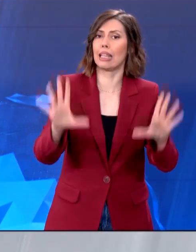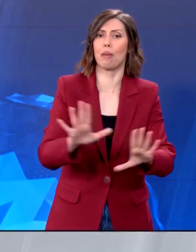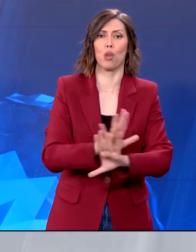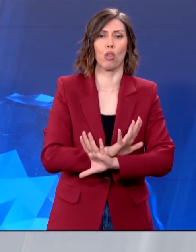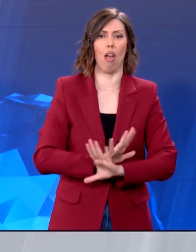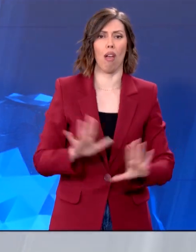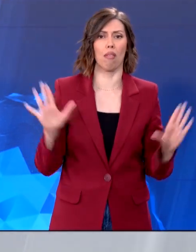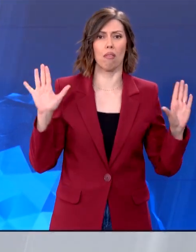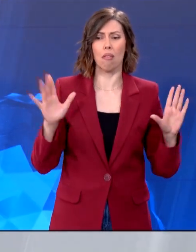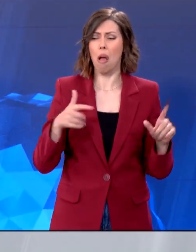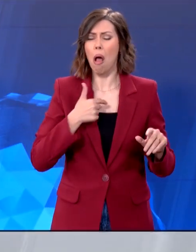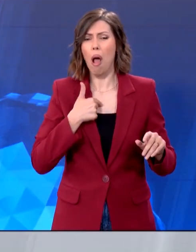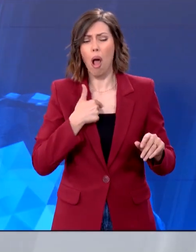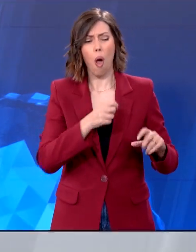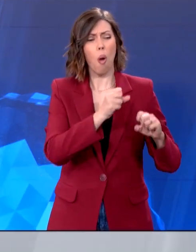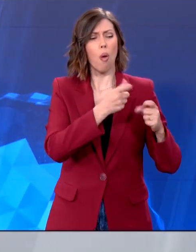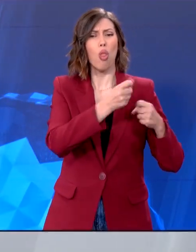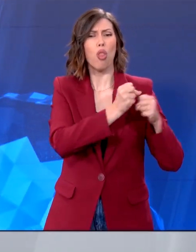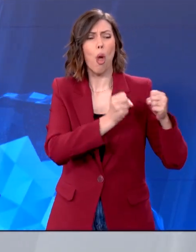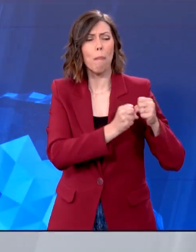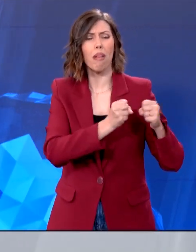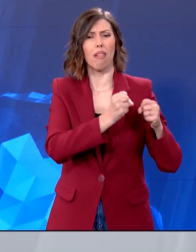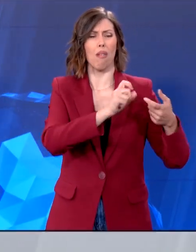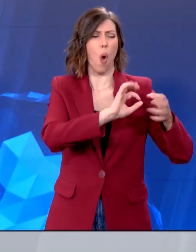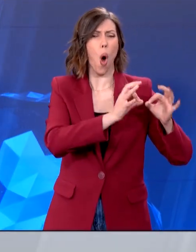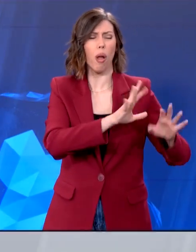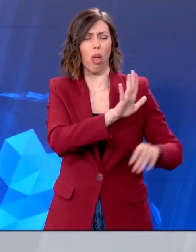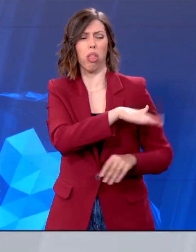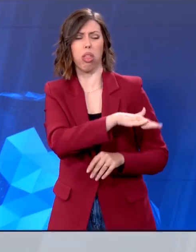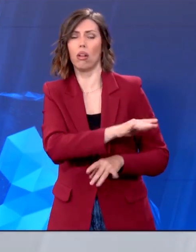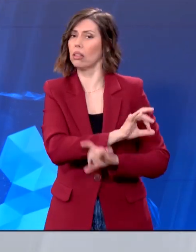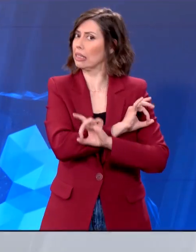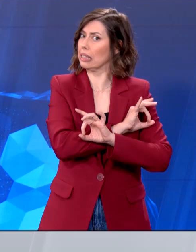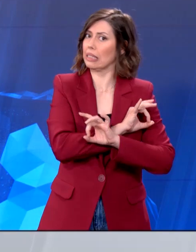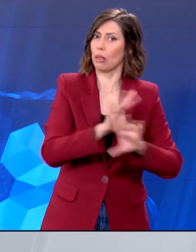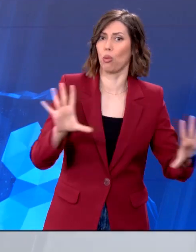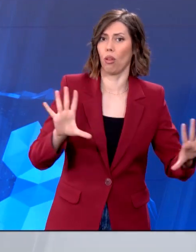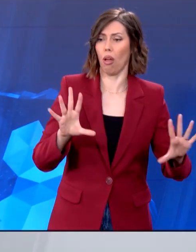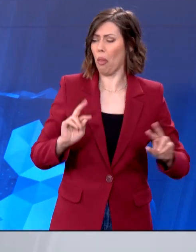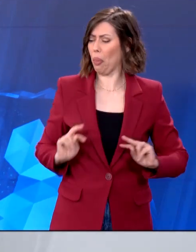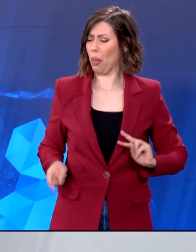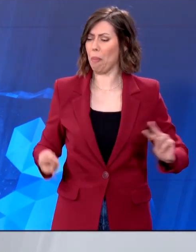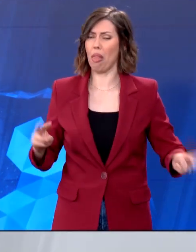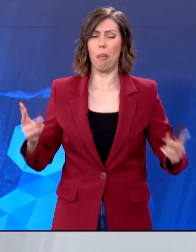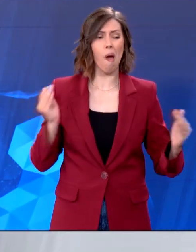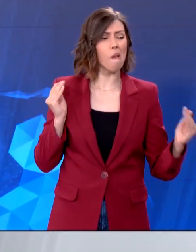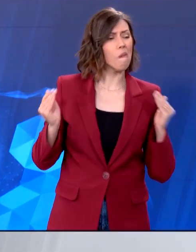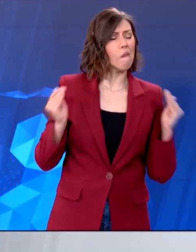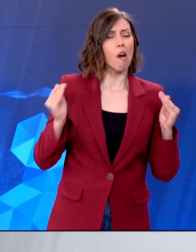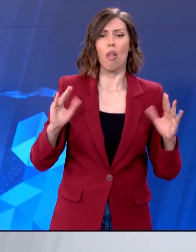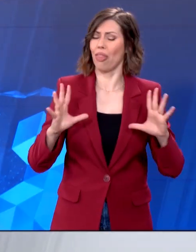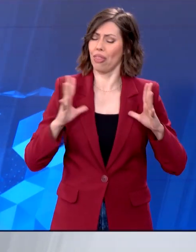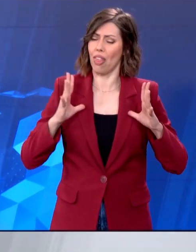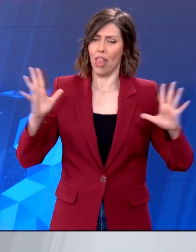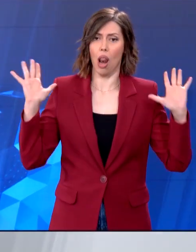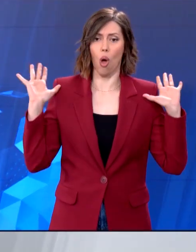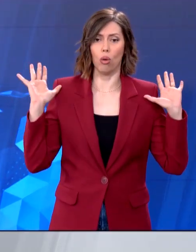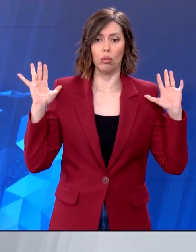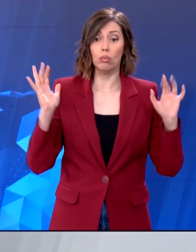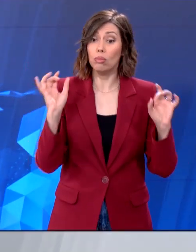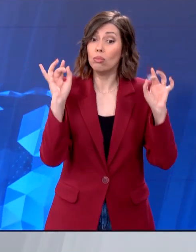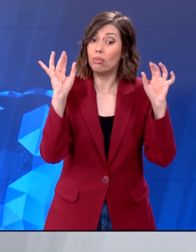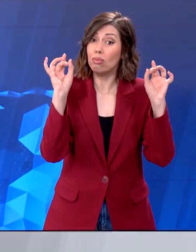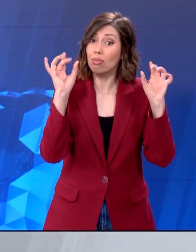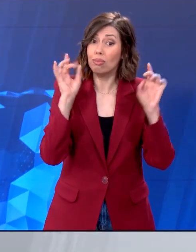περιφρονήσει κανένα όργανο. Δεν θέλω δίπλα μου κόλακες. Και δεν έχω δώσει σε κανέναν και καμία...